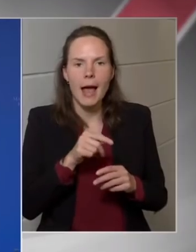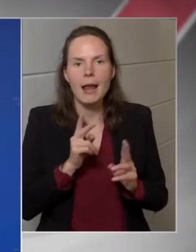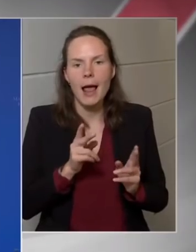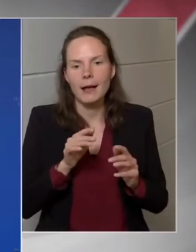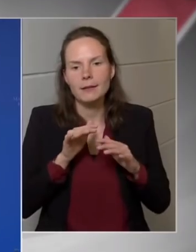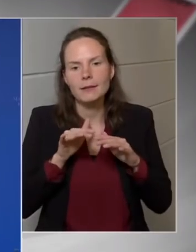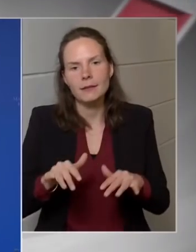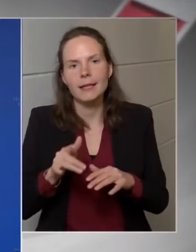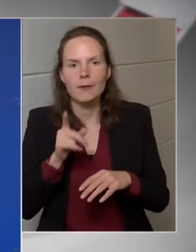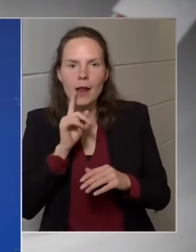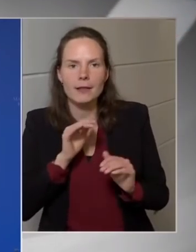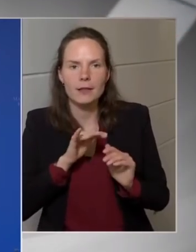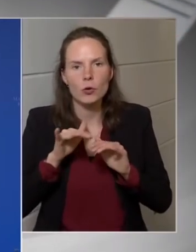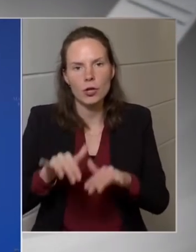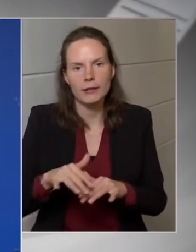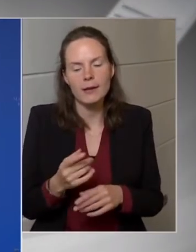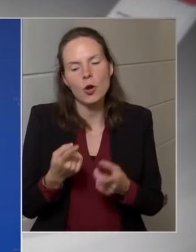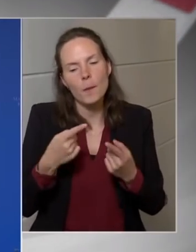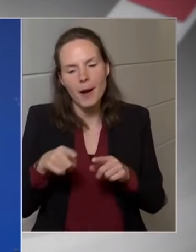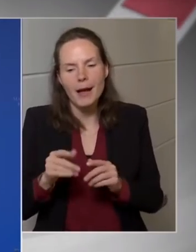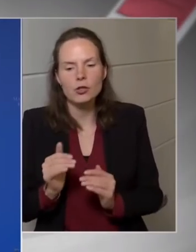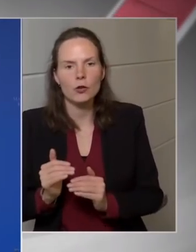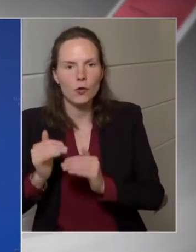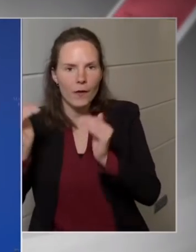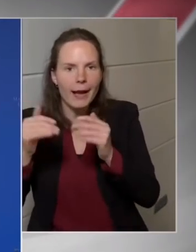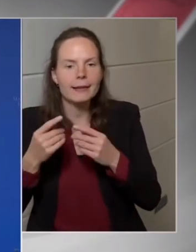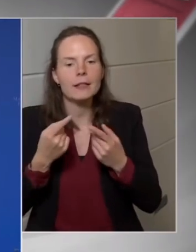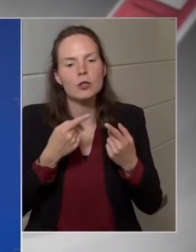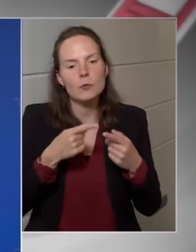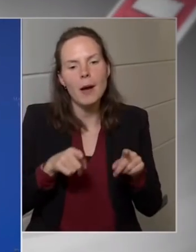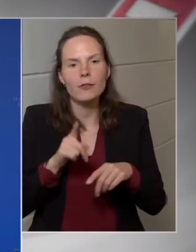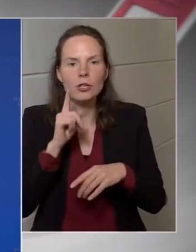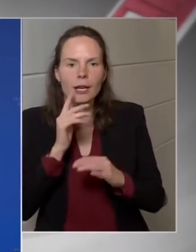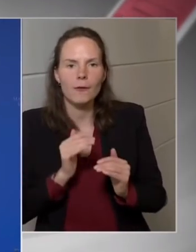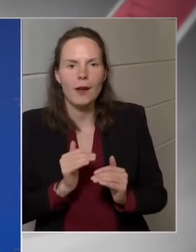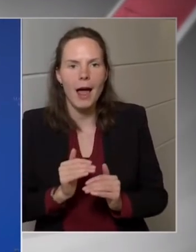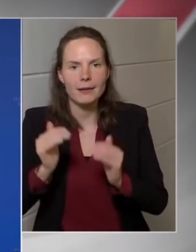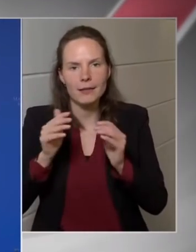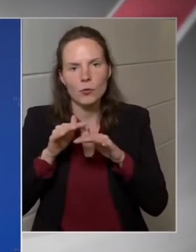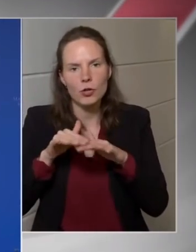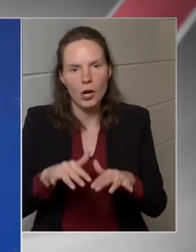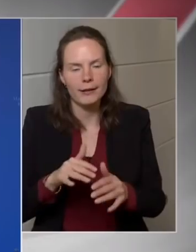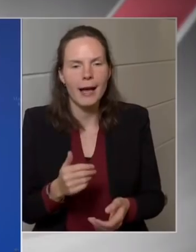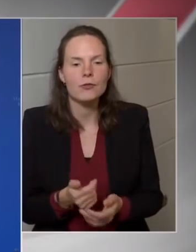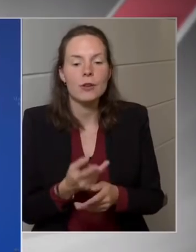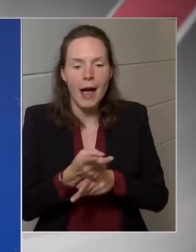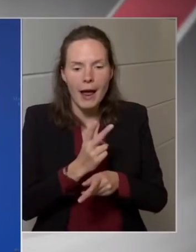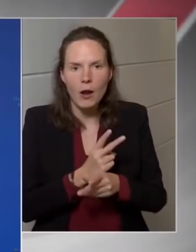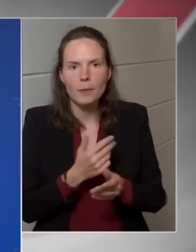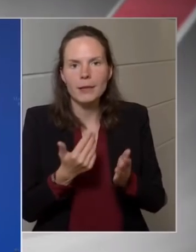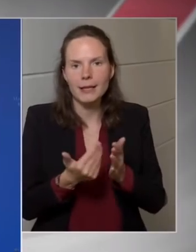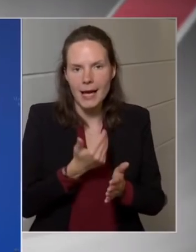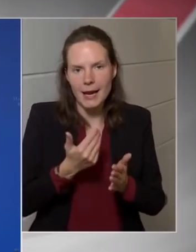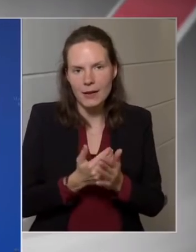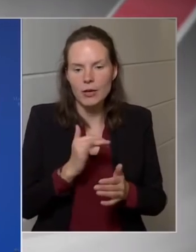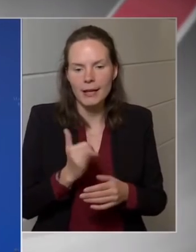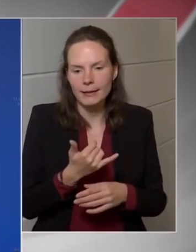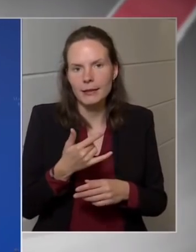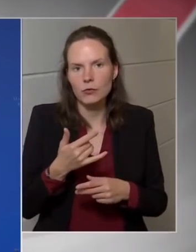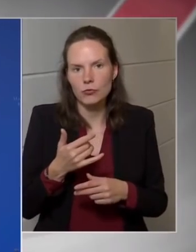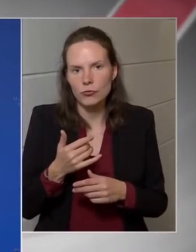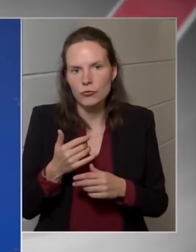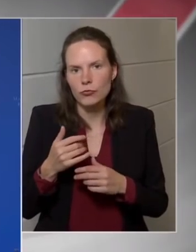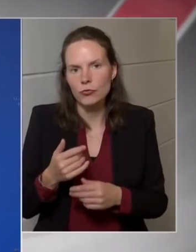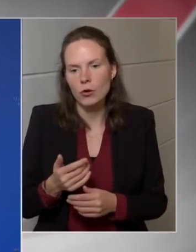más egy növekedés és más egy inflációs hatás ebből a szempontból, tehát az állami kereslet is azért nyomta az építőipari